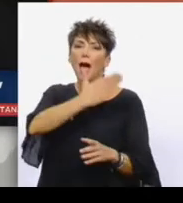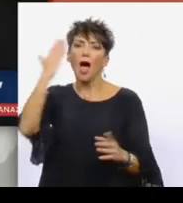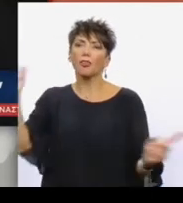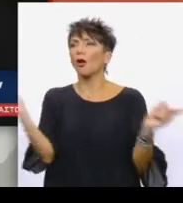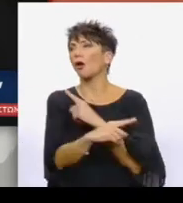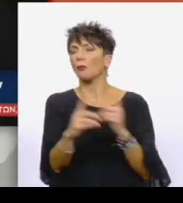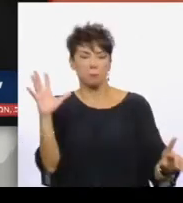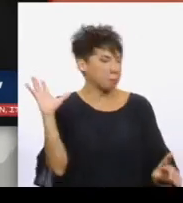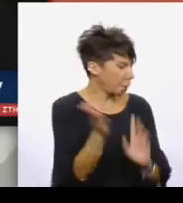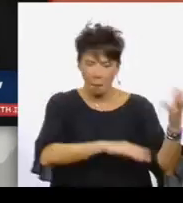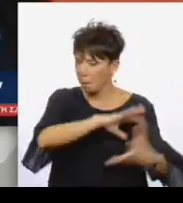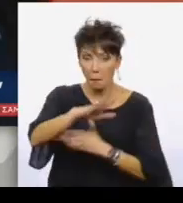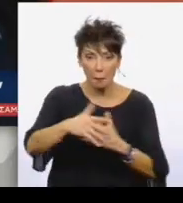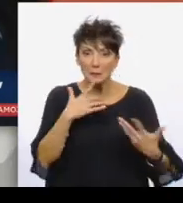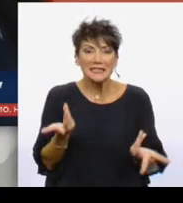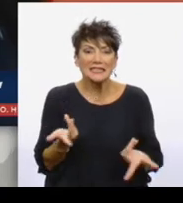χτυπημένοι μέσα σε όλο αυτό.